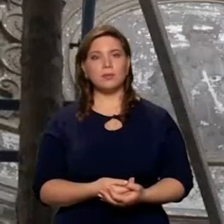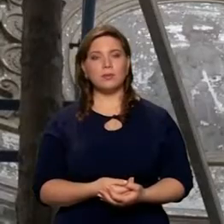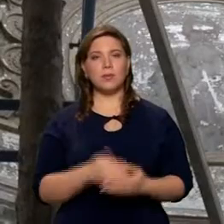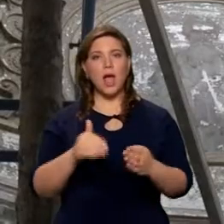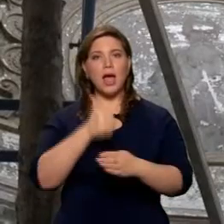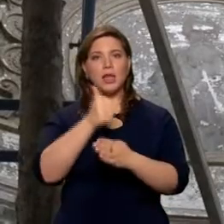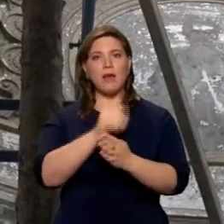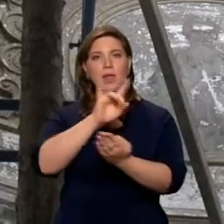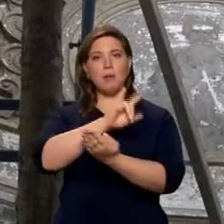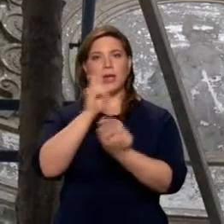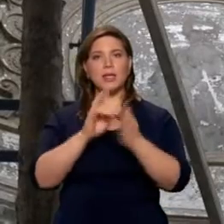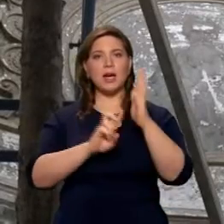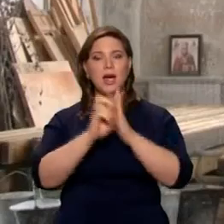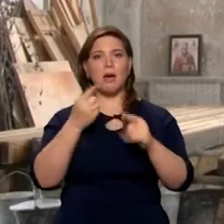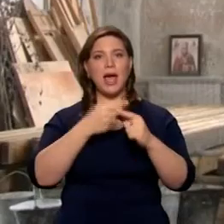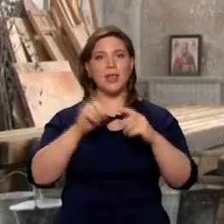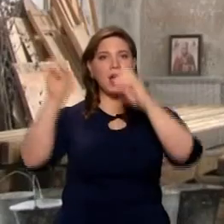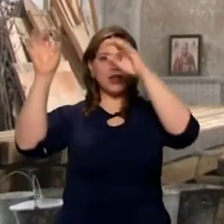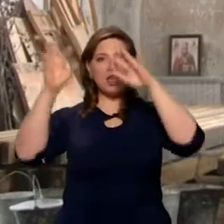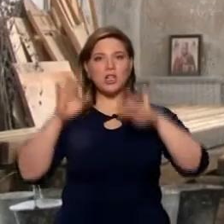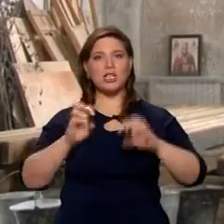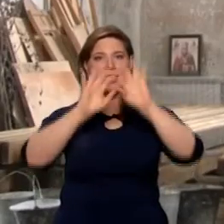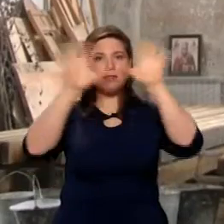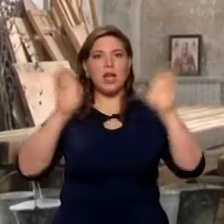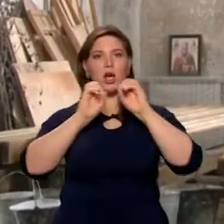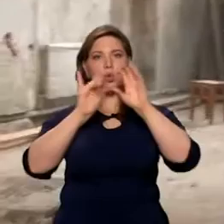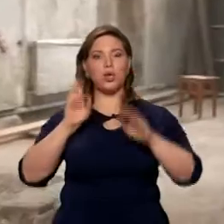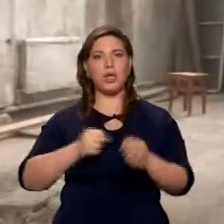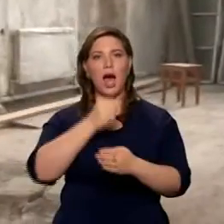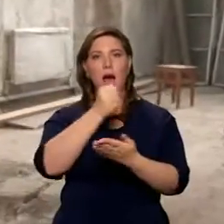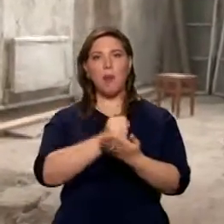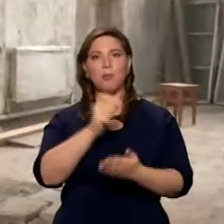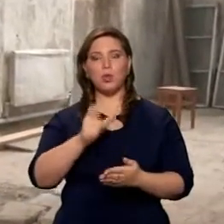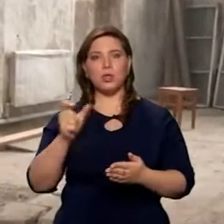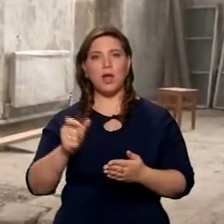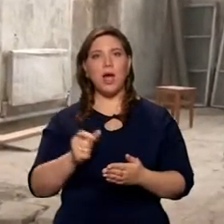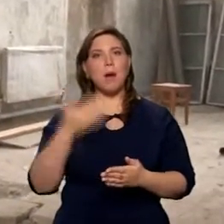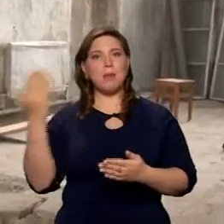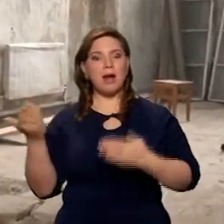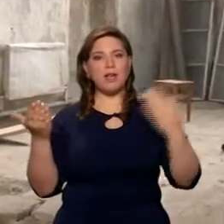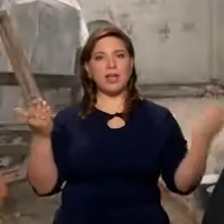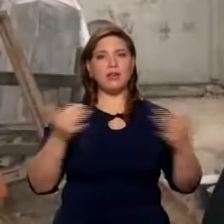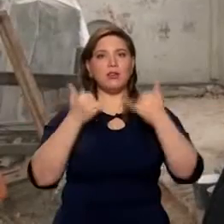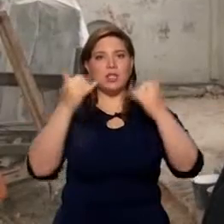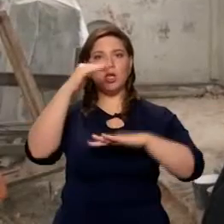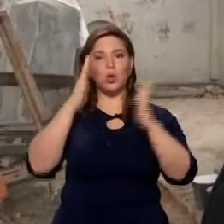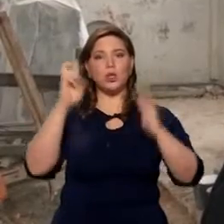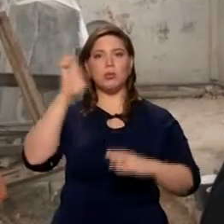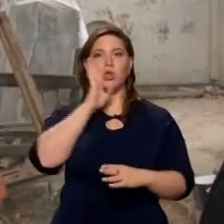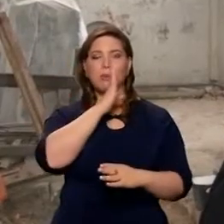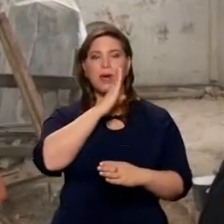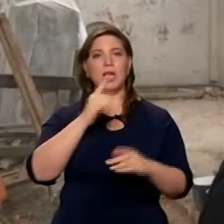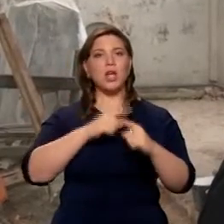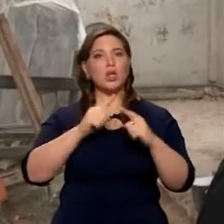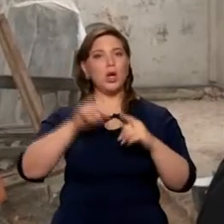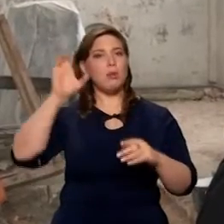Главный предел храма – это совершенство Святого Духа на апостолов. Правый и левый пределы, соответственно, в честь иконы Божьей Матери и